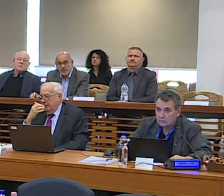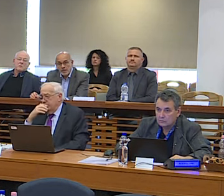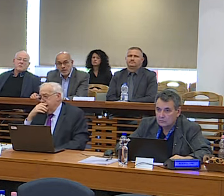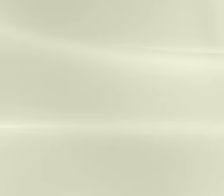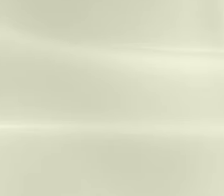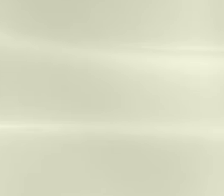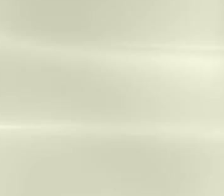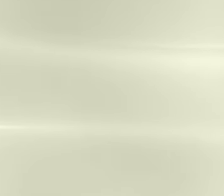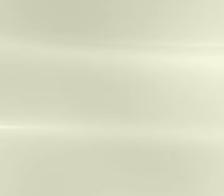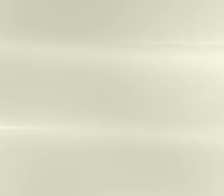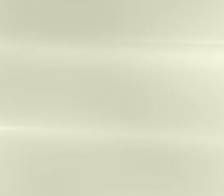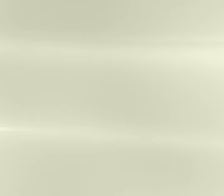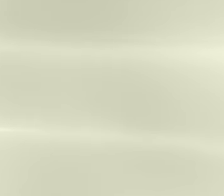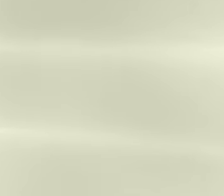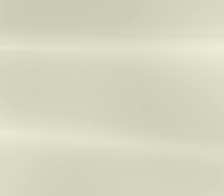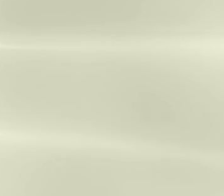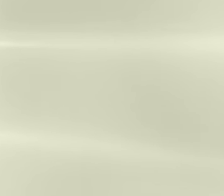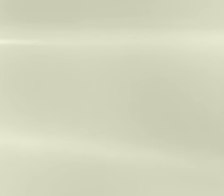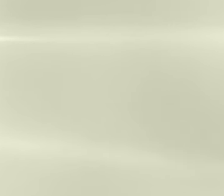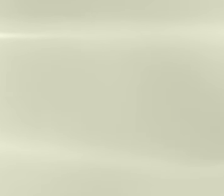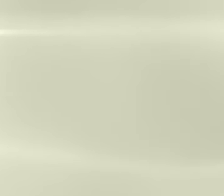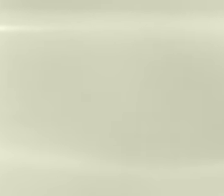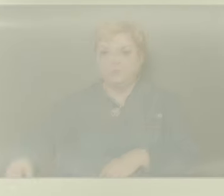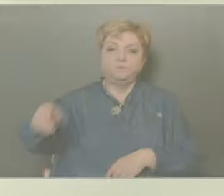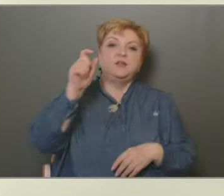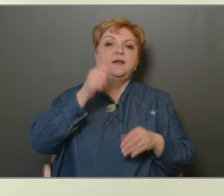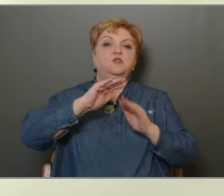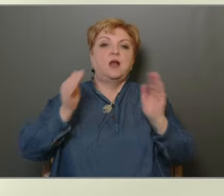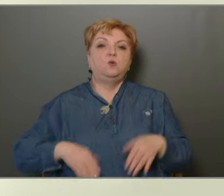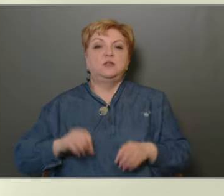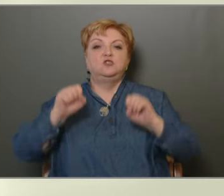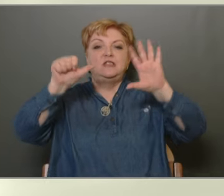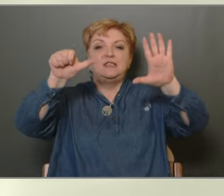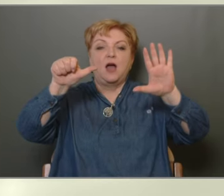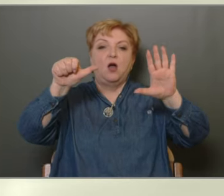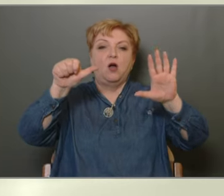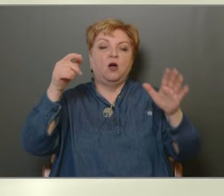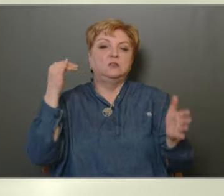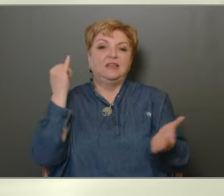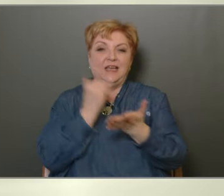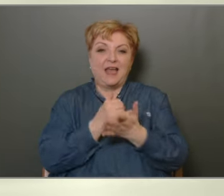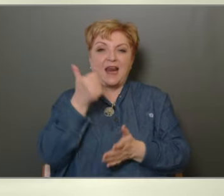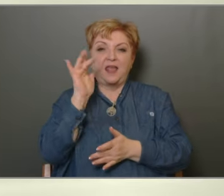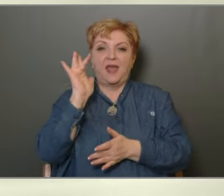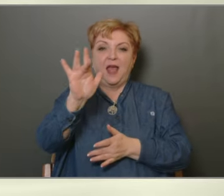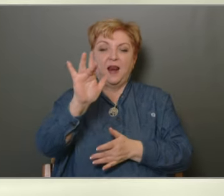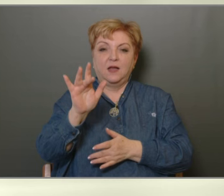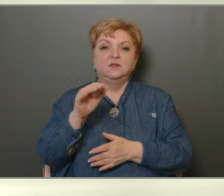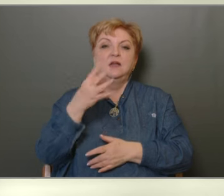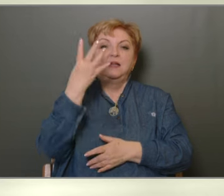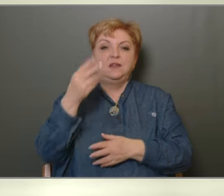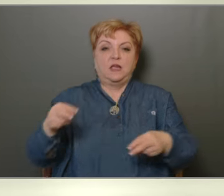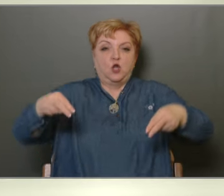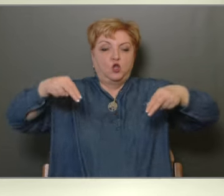Képviselő testület 16 igen, egy ellenszavazattal és négy